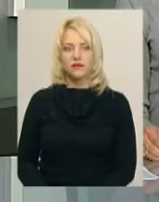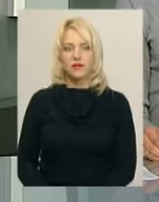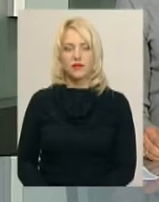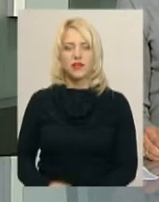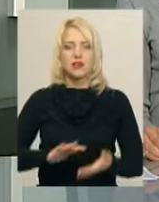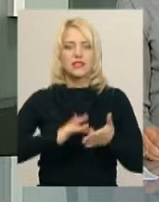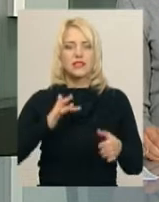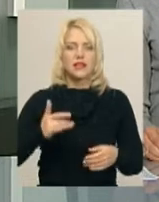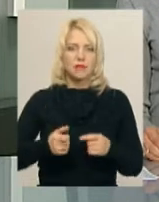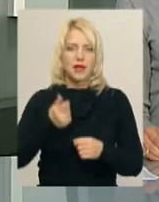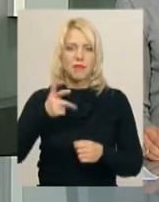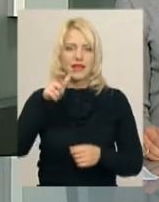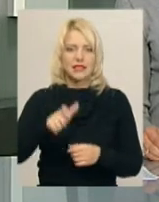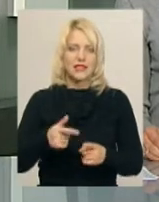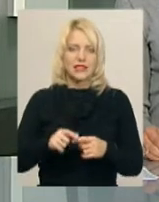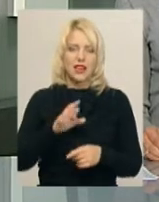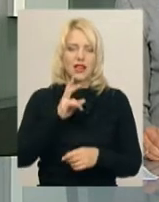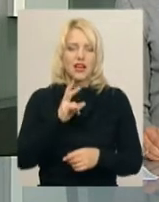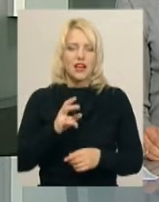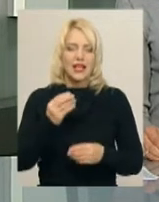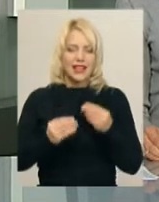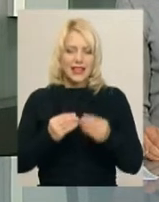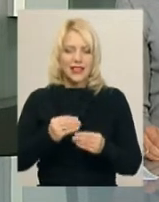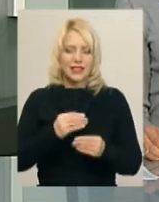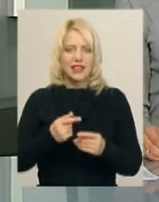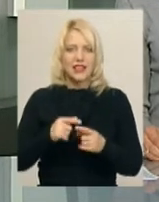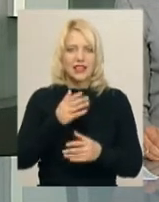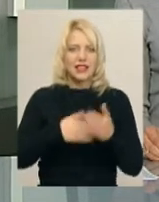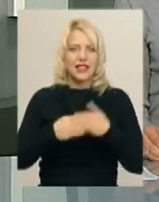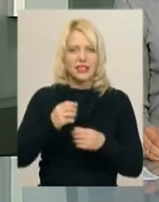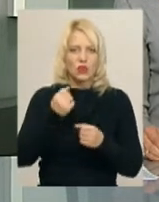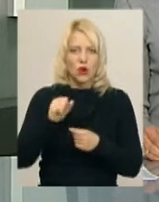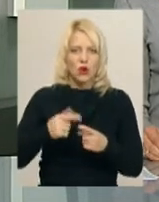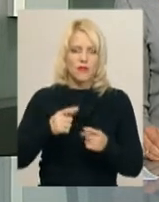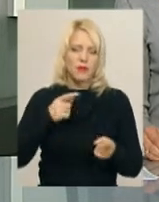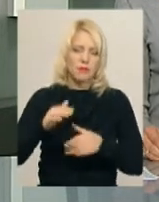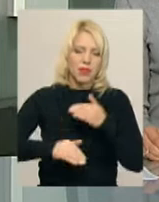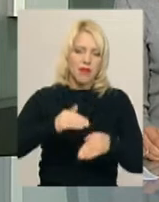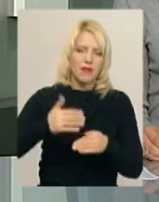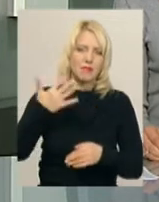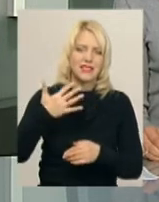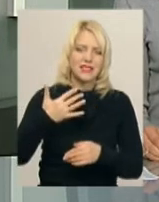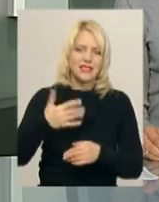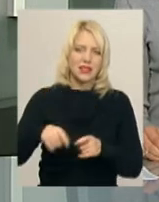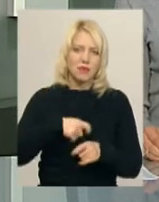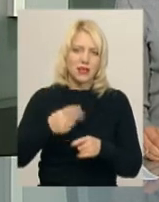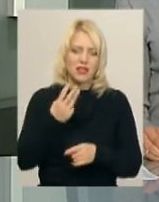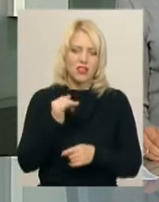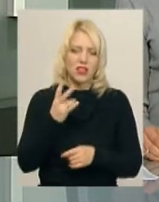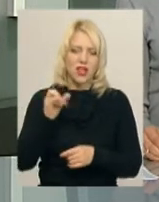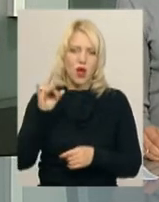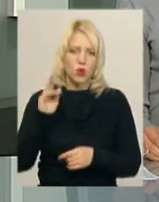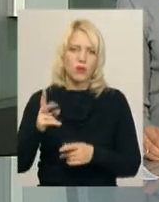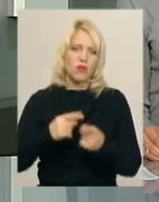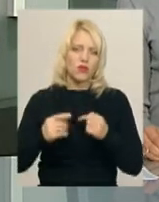Срібний призер Ігор Нескорених у Сідній і у плаванні на дистанції 50 метрів хмельничанин Віктор Шенкорук повернувся додому.